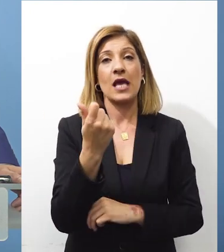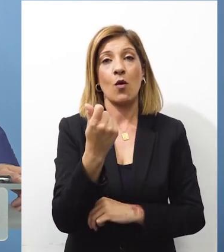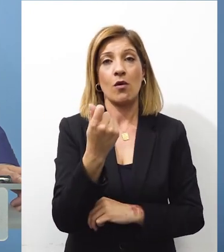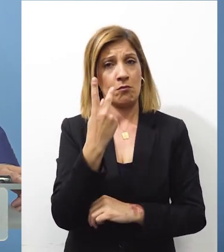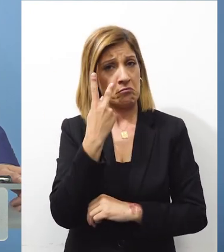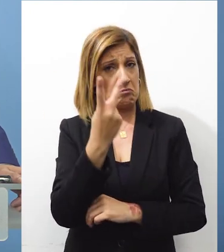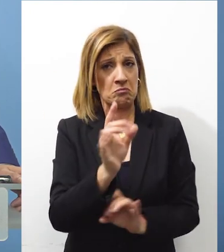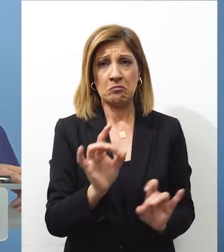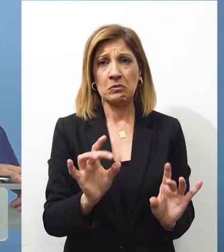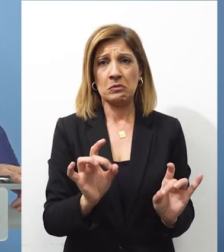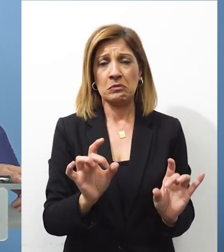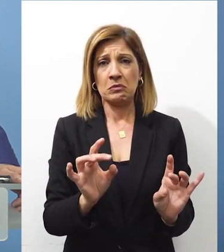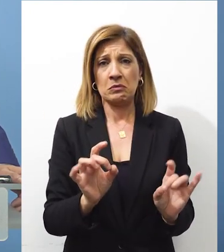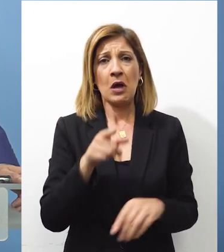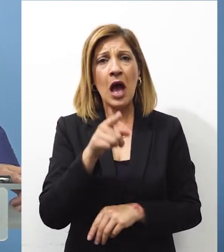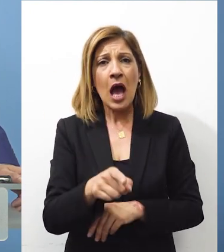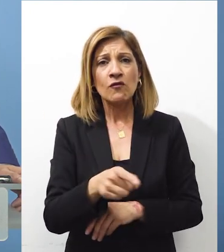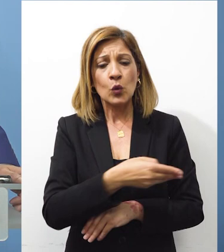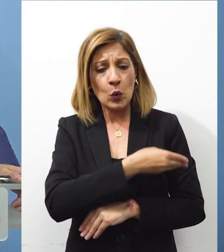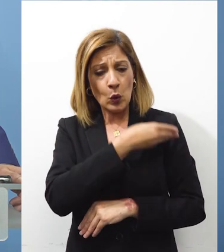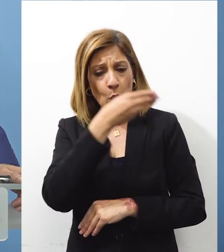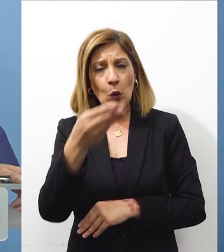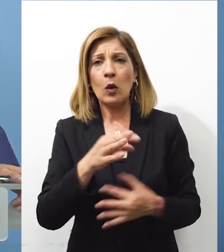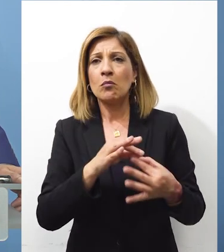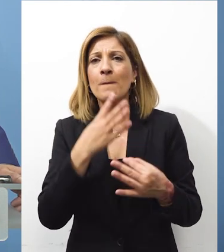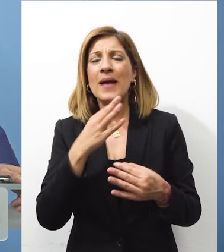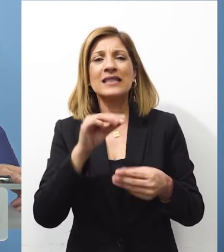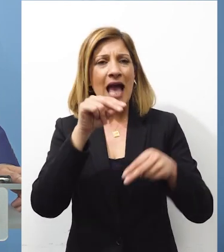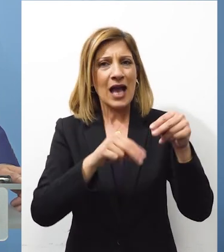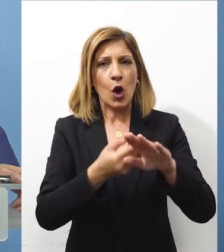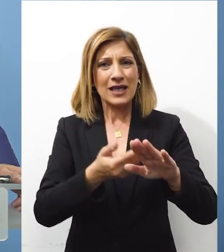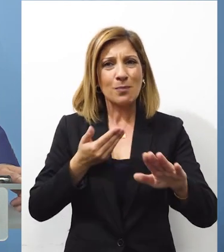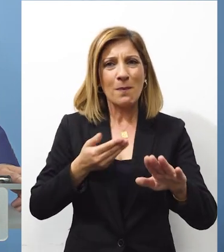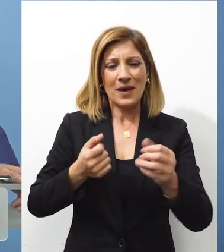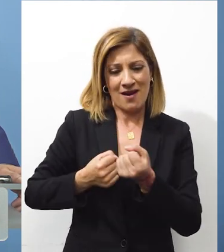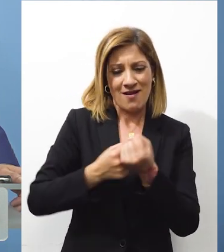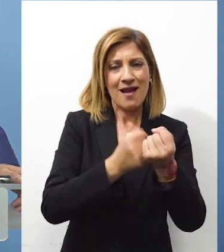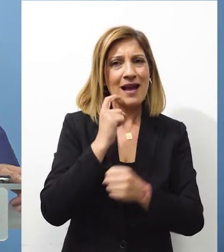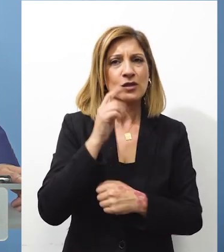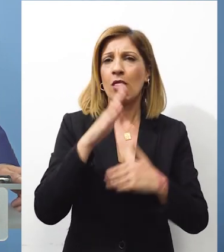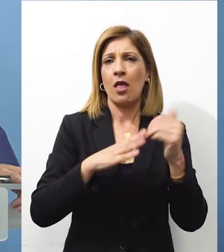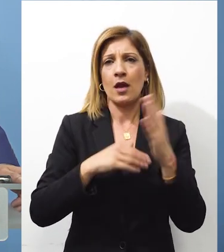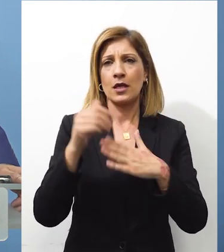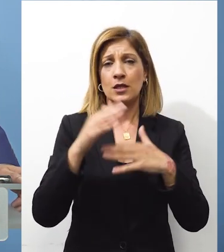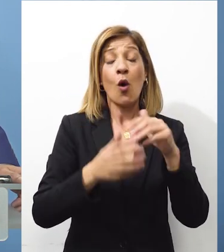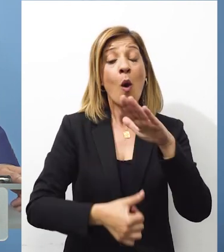είδαμε αυτή την ευαισθησία αυτόν τον ένα χρόνο ή με τον ιδιορισμό του κύριου Πατσαλίδη Ο πρόεδρος της Δημοκρατίας έχοντας πλήρη επίγνωση της